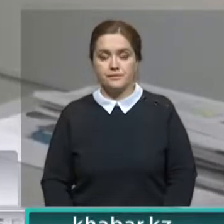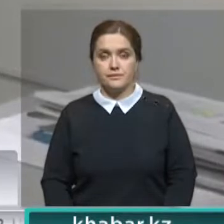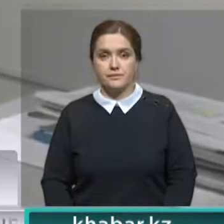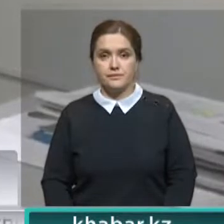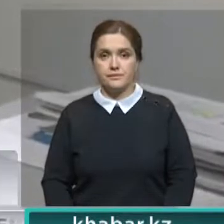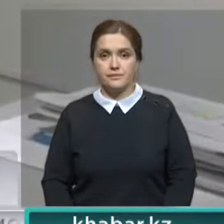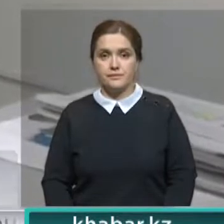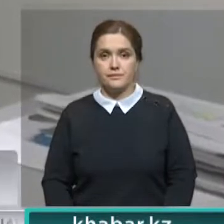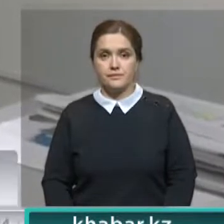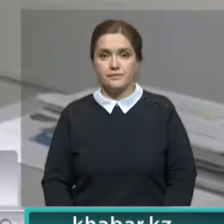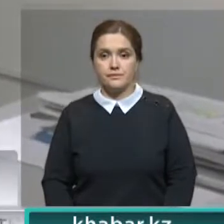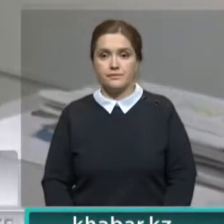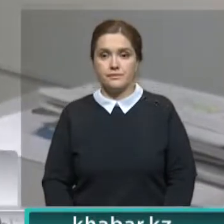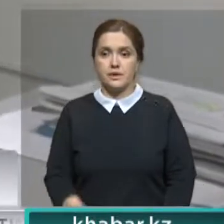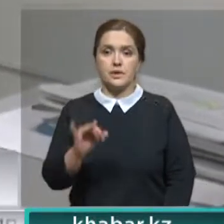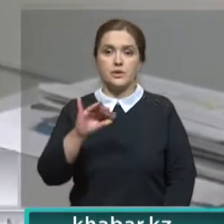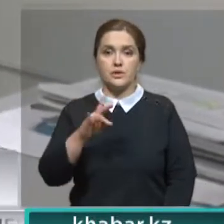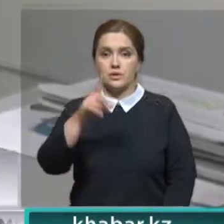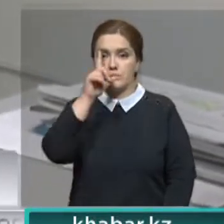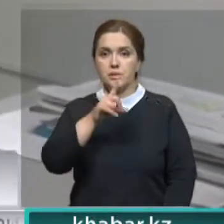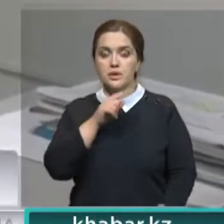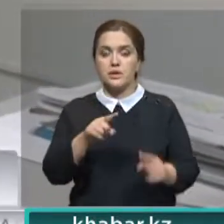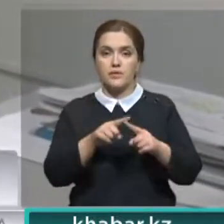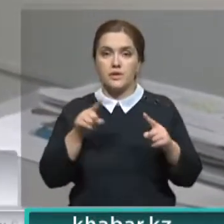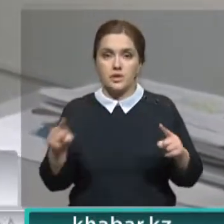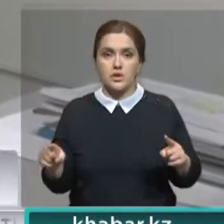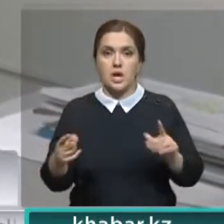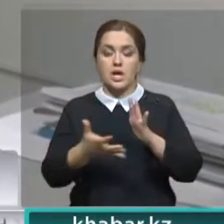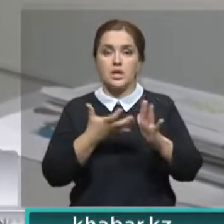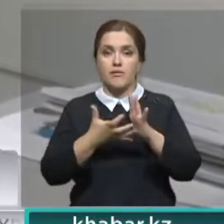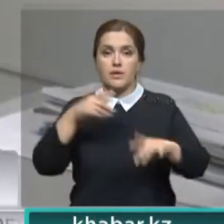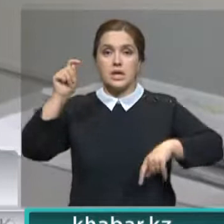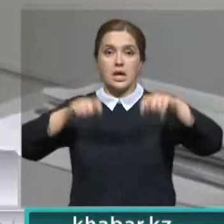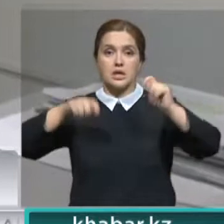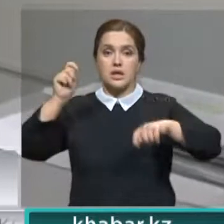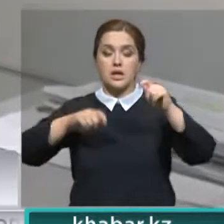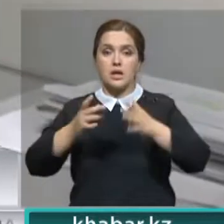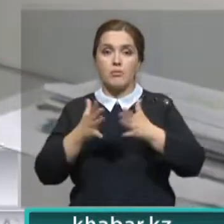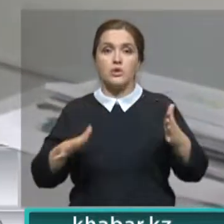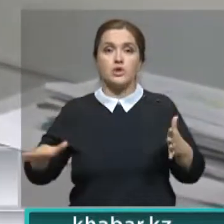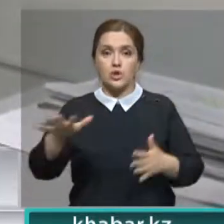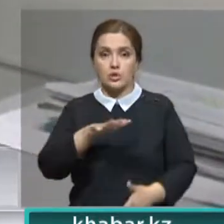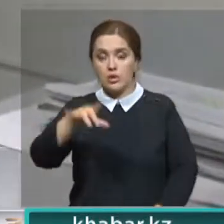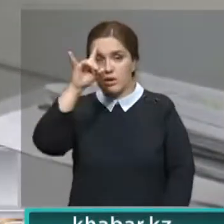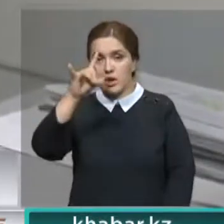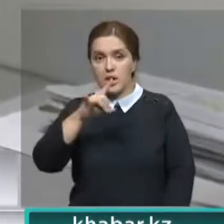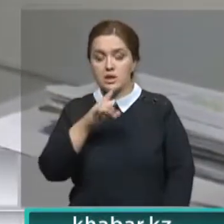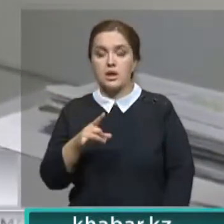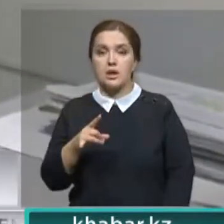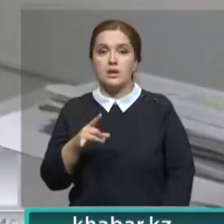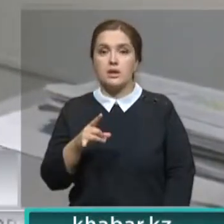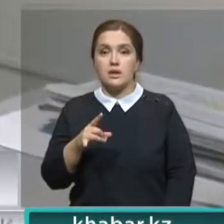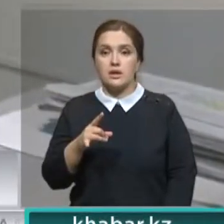наблюдаем в течение июня месяца дефицит осадков на большей территории Казахстана. Это, конечно,